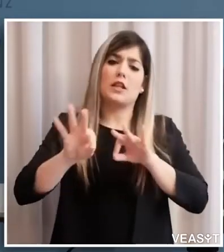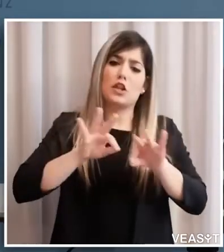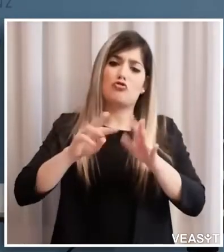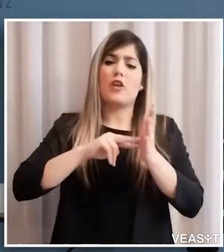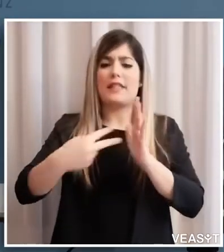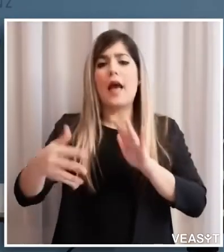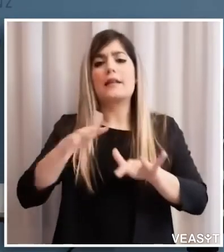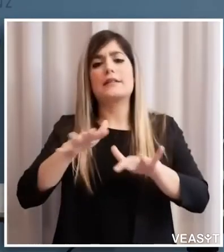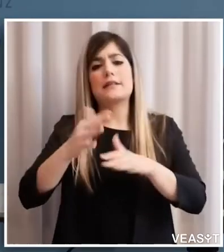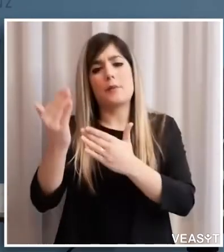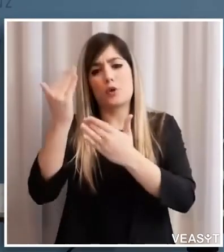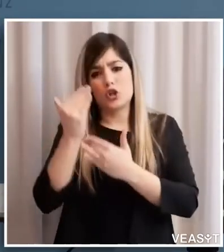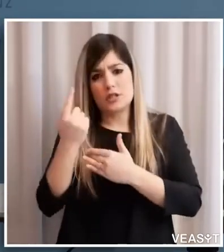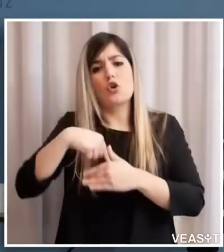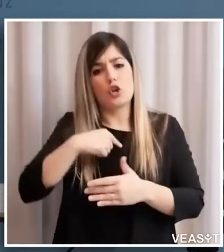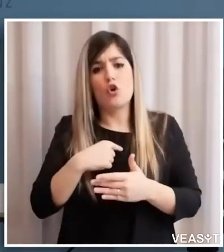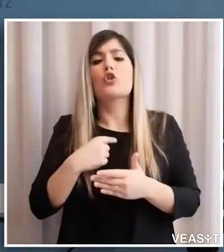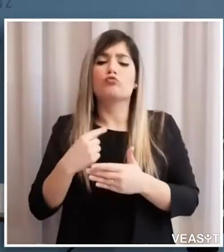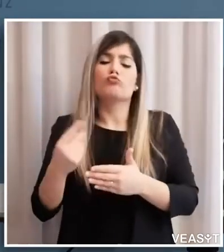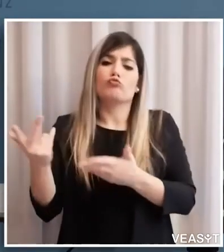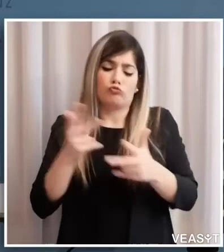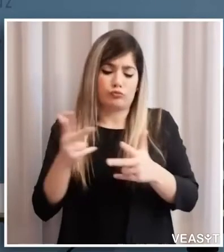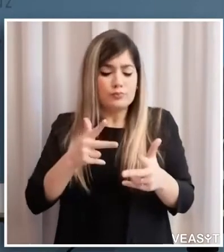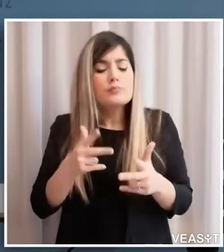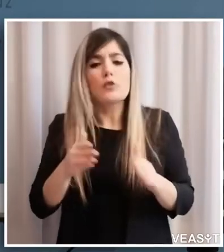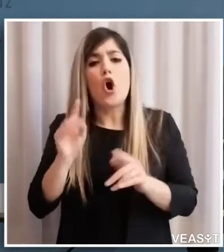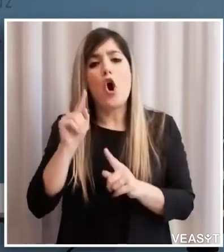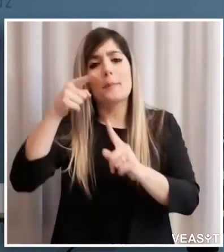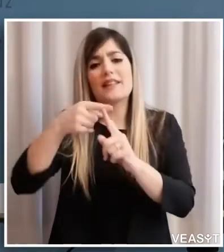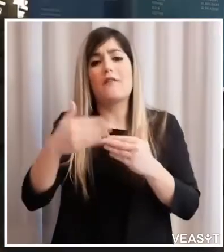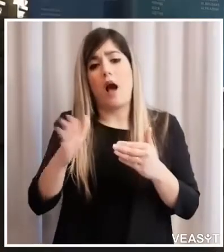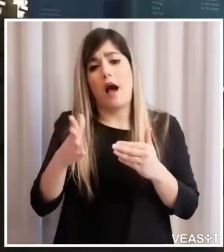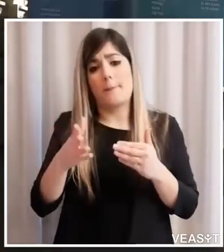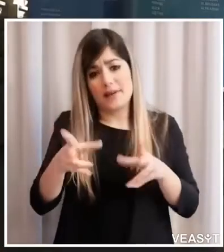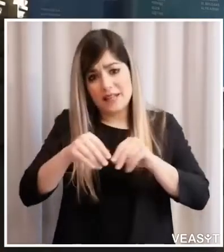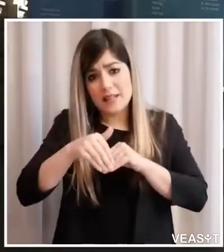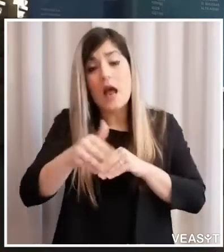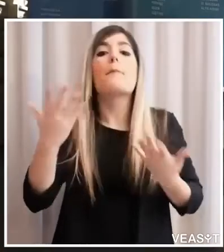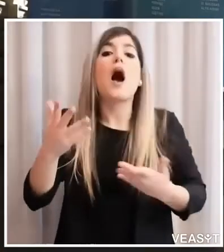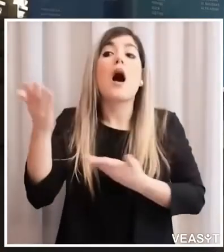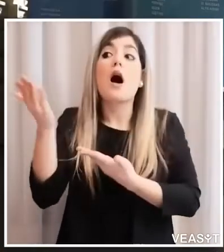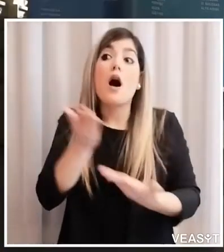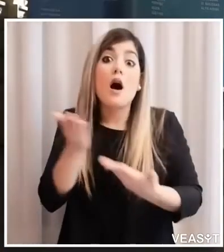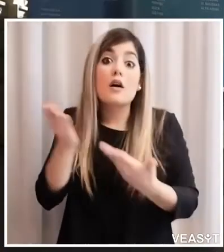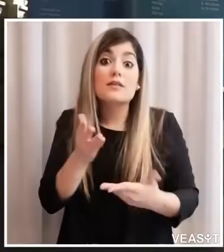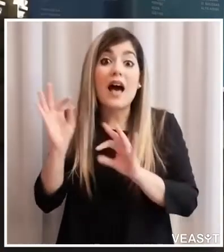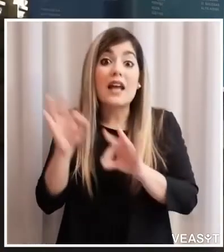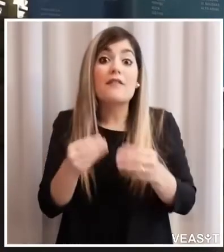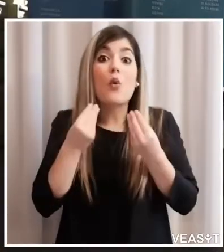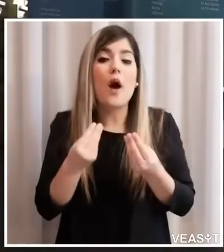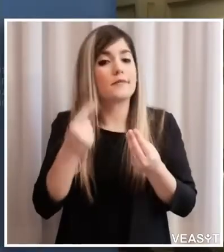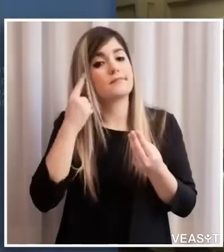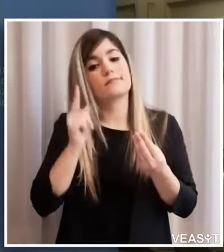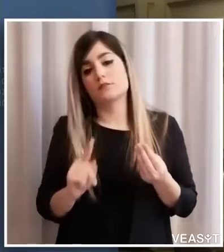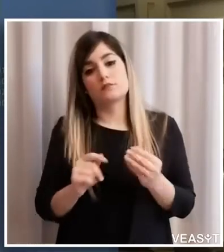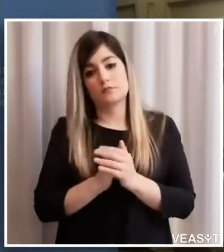protezione per poter riaprire e poi dovremo vedere quando gli ospiti arrivano adesso ci servono un paio di domande per l'assessore